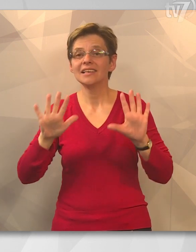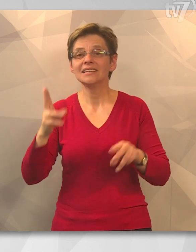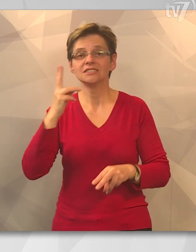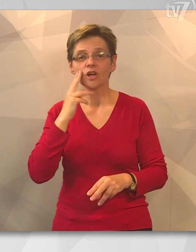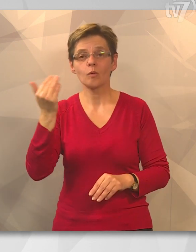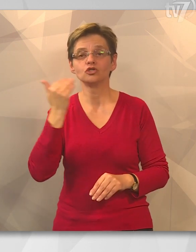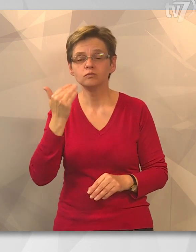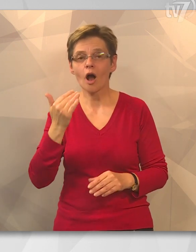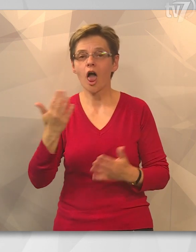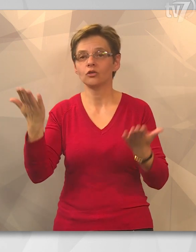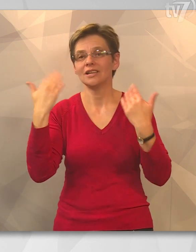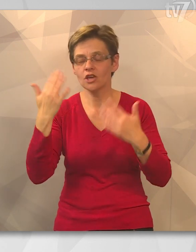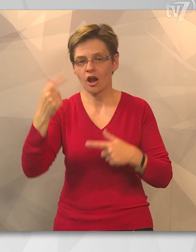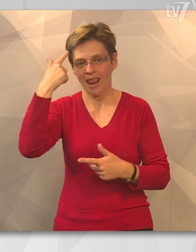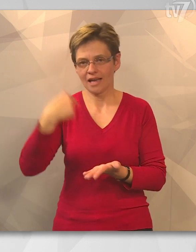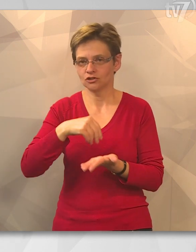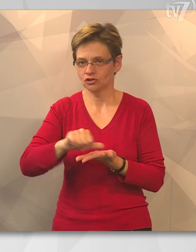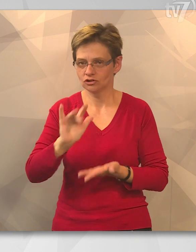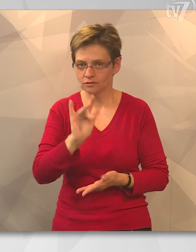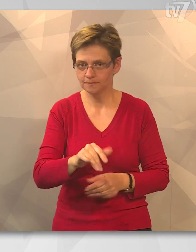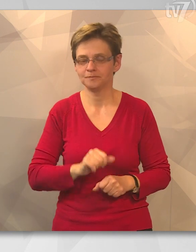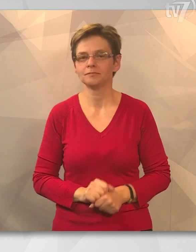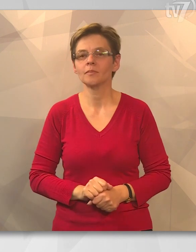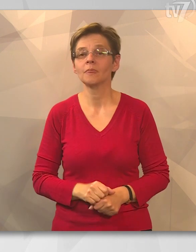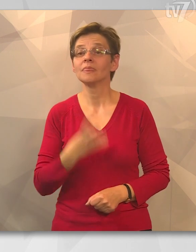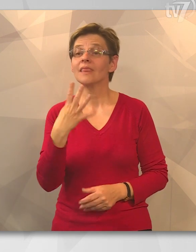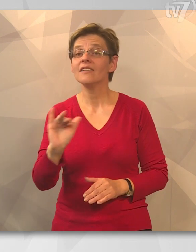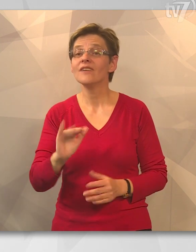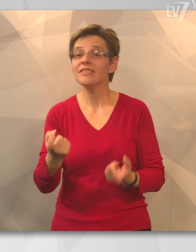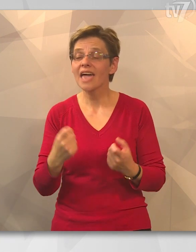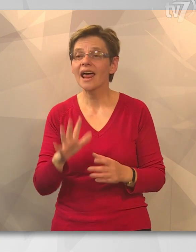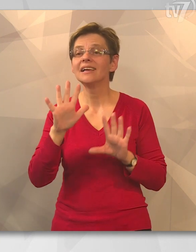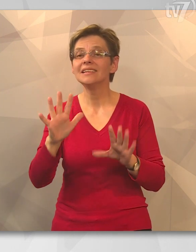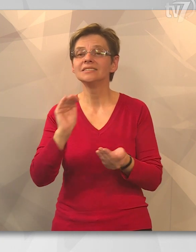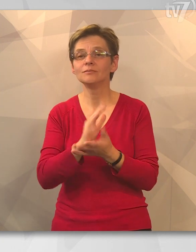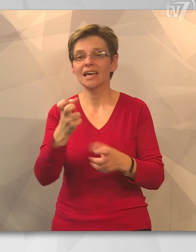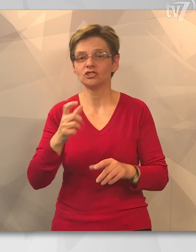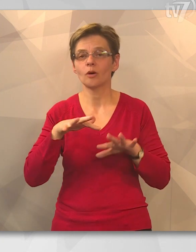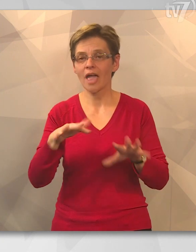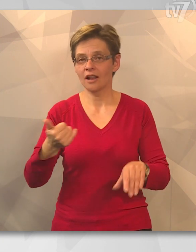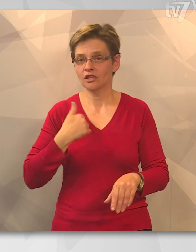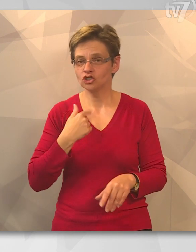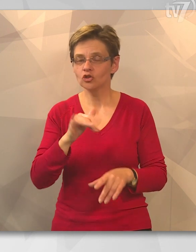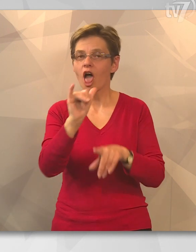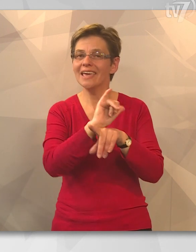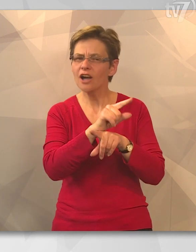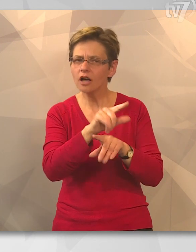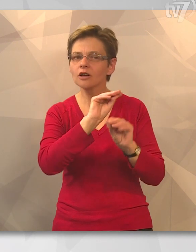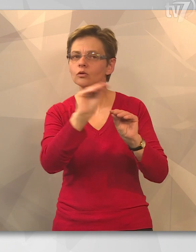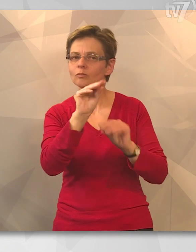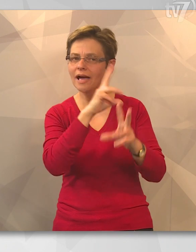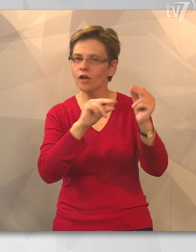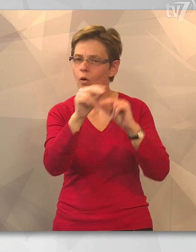nyári tíznapos balatoni tartózkodását finanszírozni. A 40 gyermeket 10 Békés Csabai általános iskola